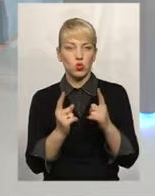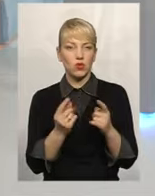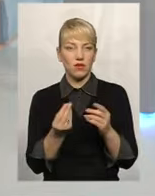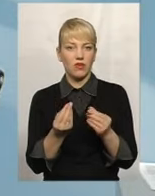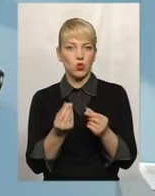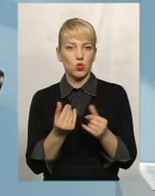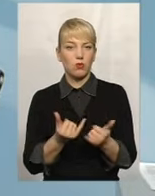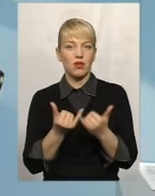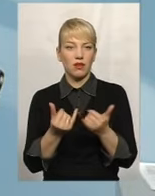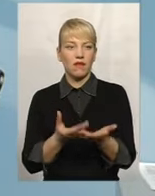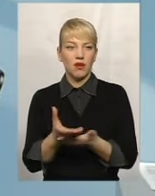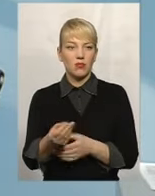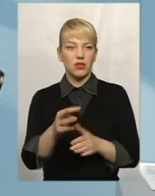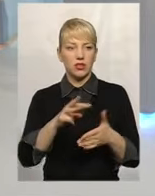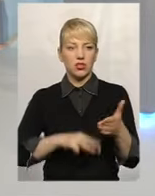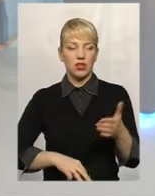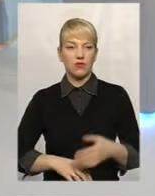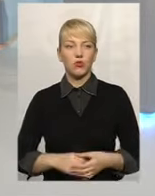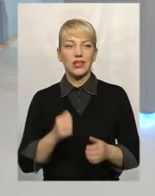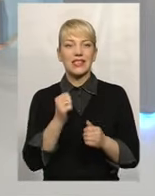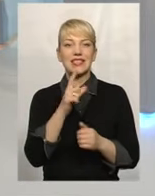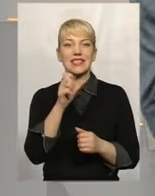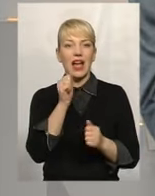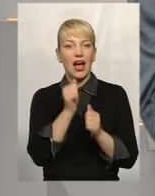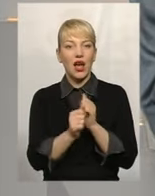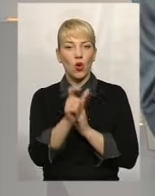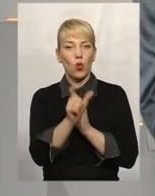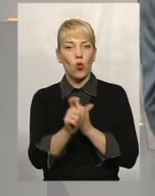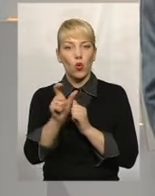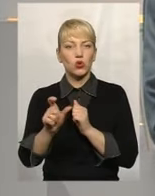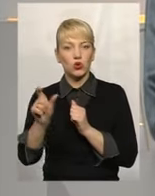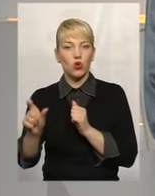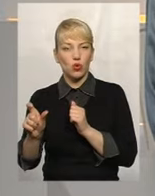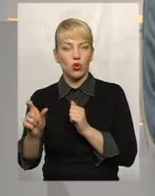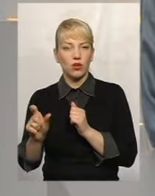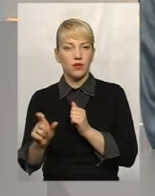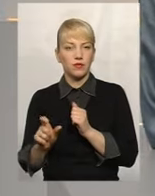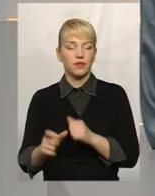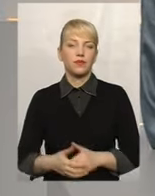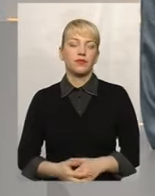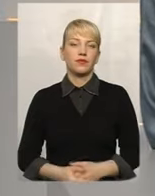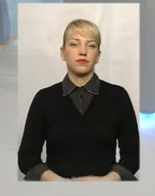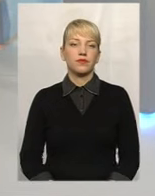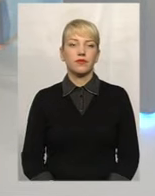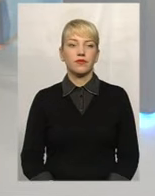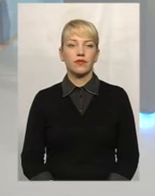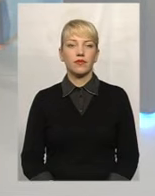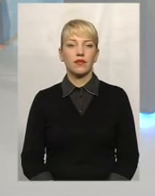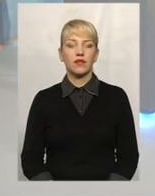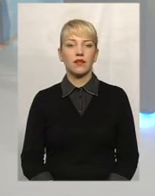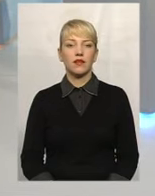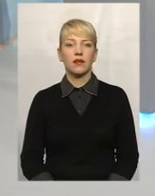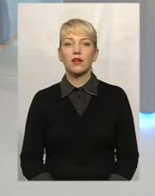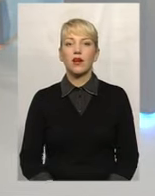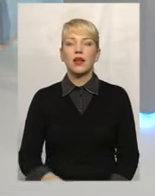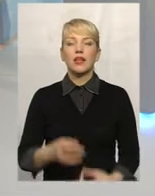такий штраф. За кожного найманого працівника. Так, і слід наголосити на тому, що